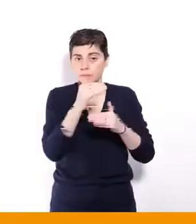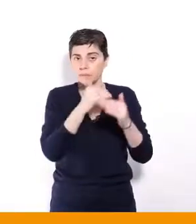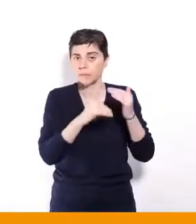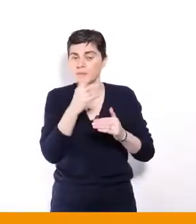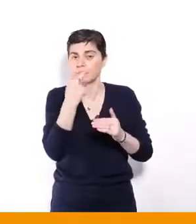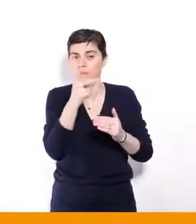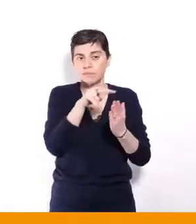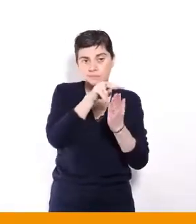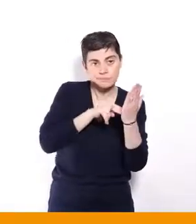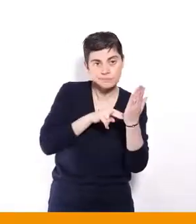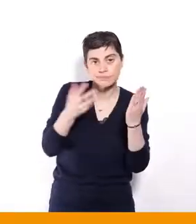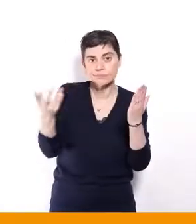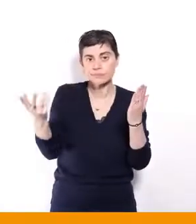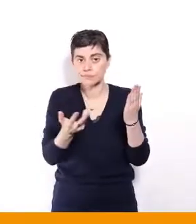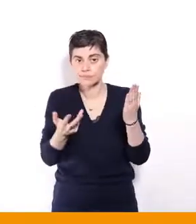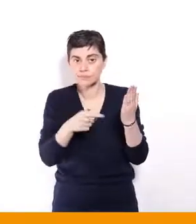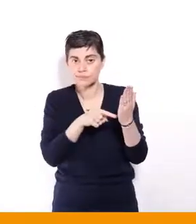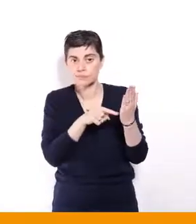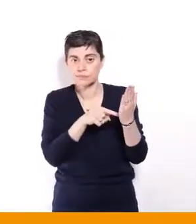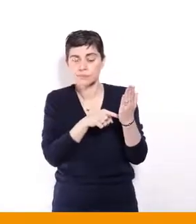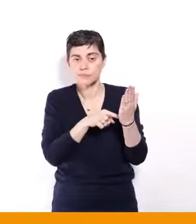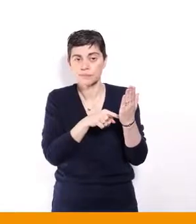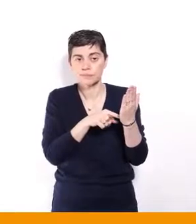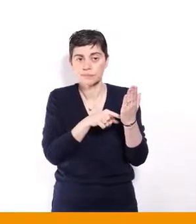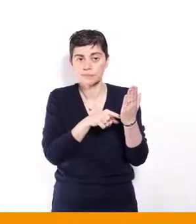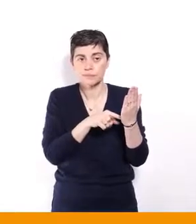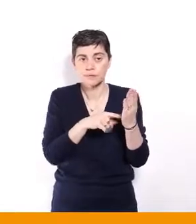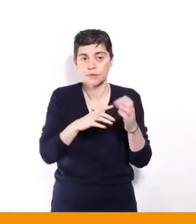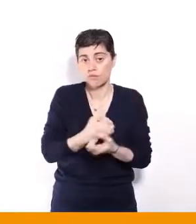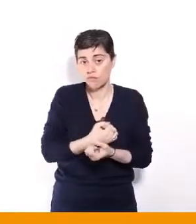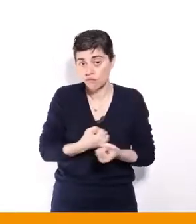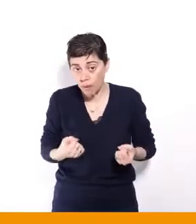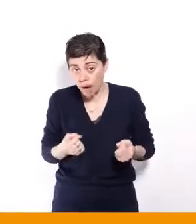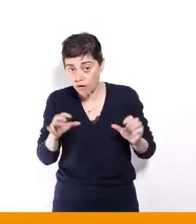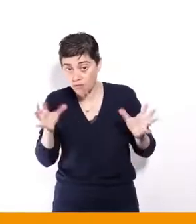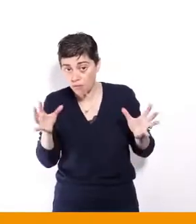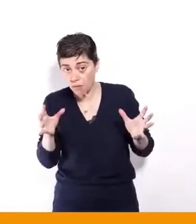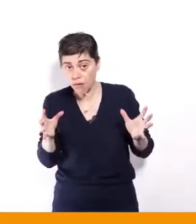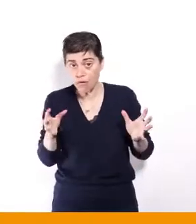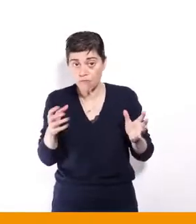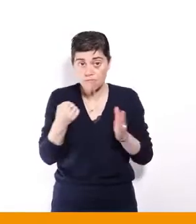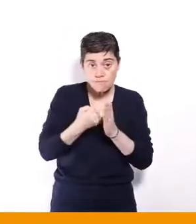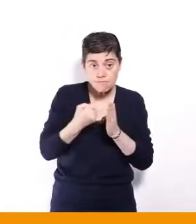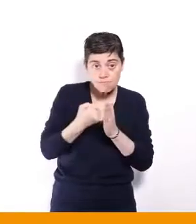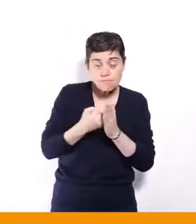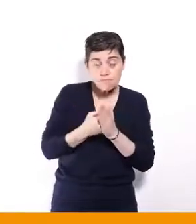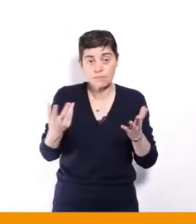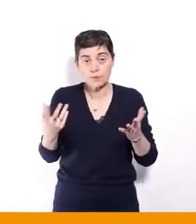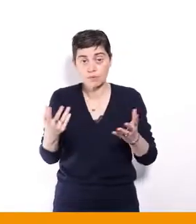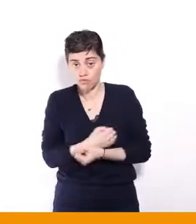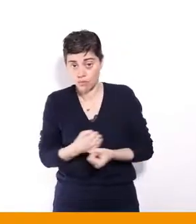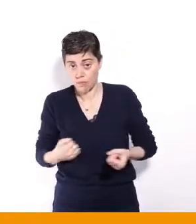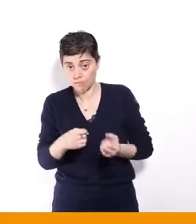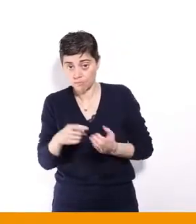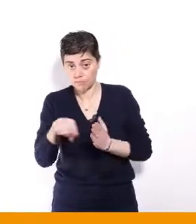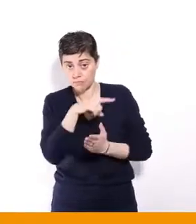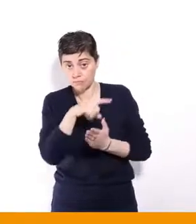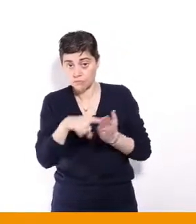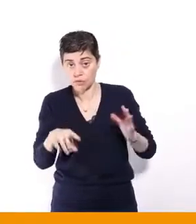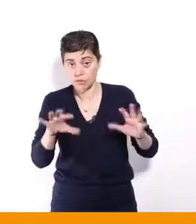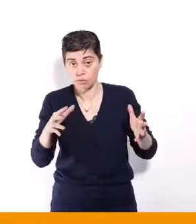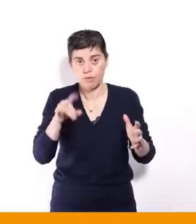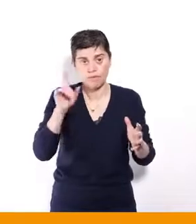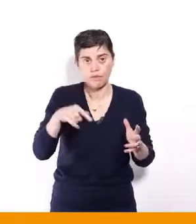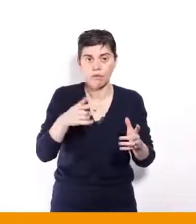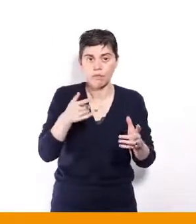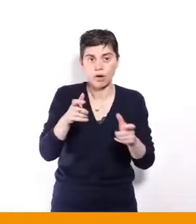pour lutter contre le chômage ou que pour supprimer le chômage, il faut imposer des embauches.